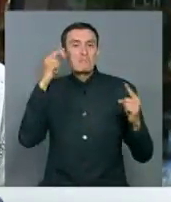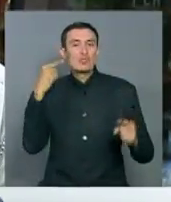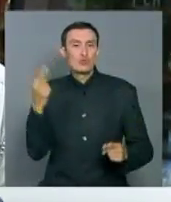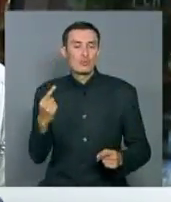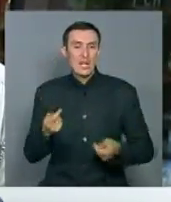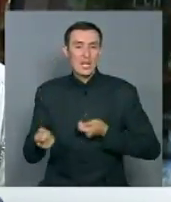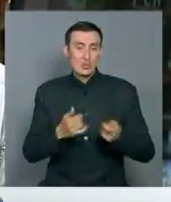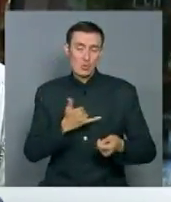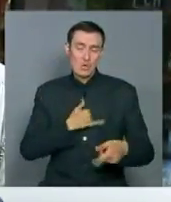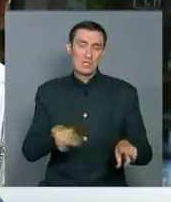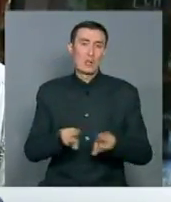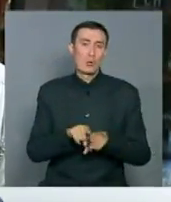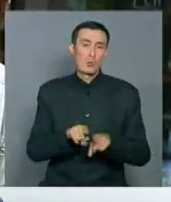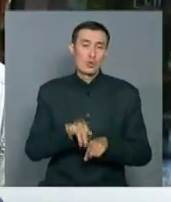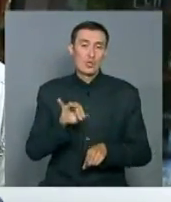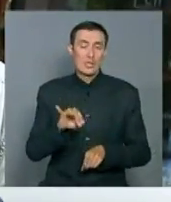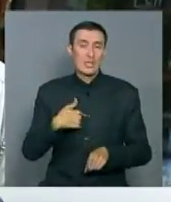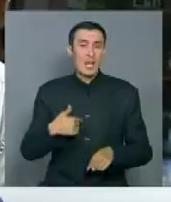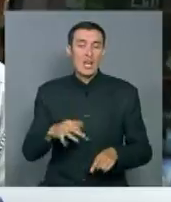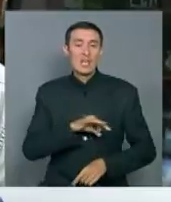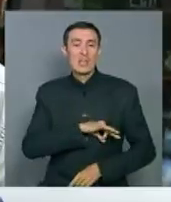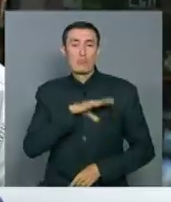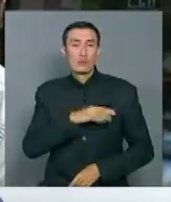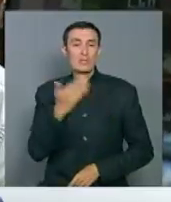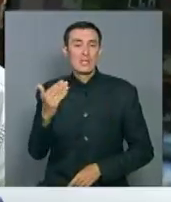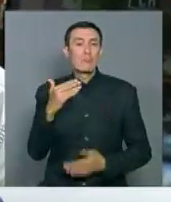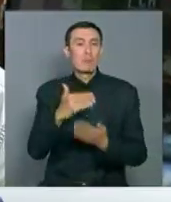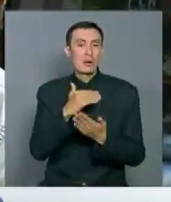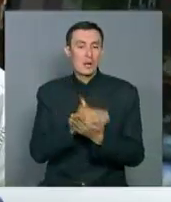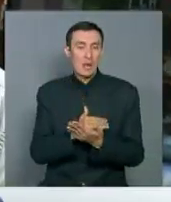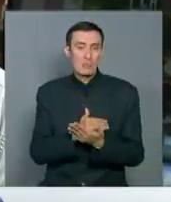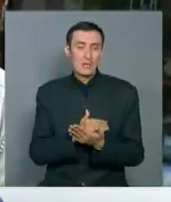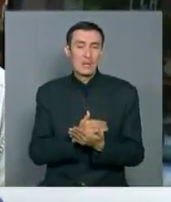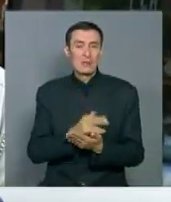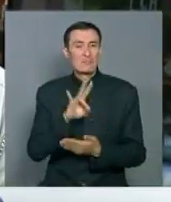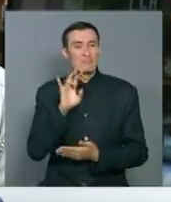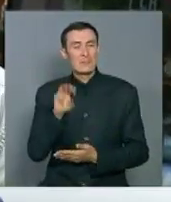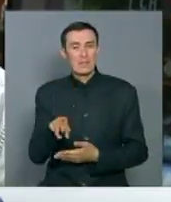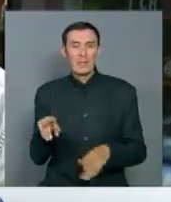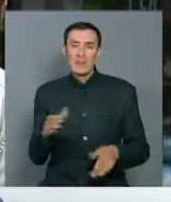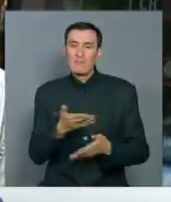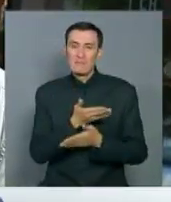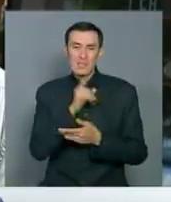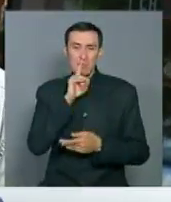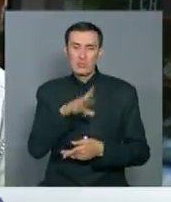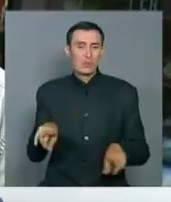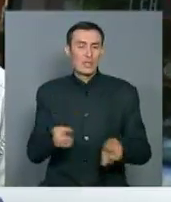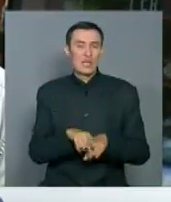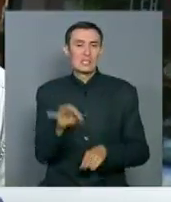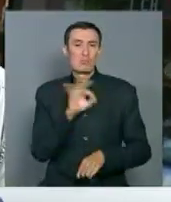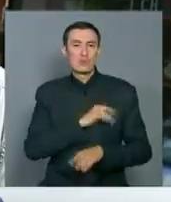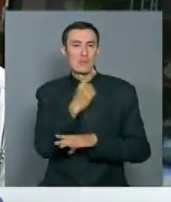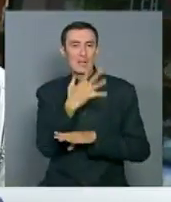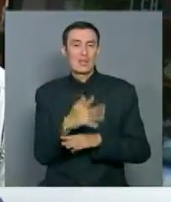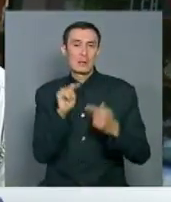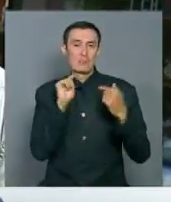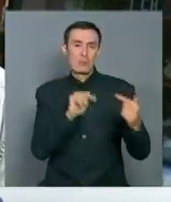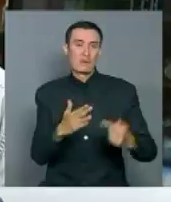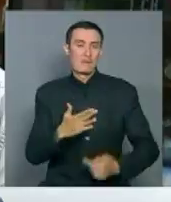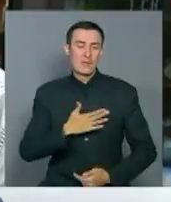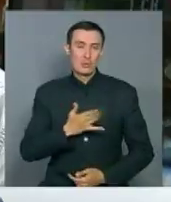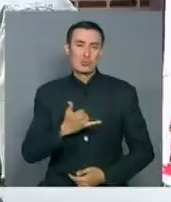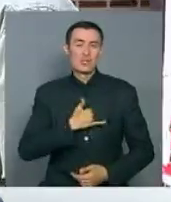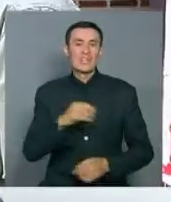и у нас такой же. И напуган я и их ядерной программы. Вряд ли есть такие спятившие, которые запустят ракеты против нас.